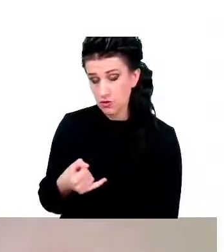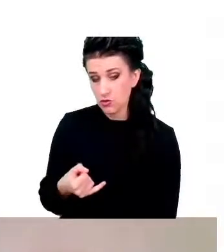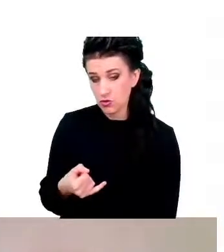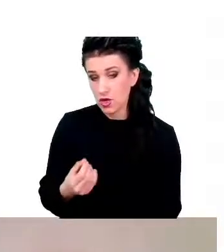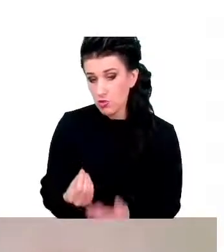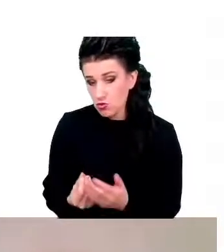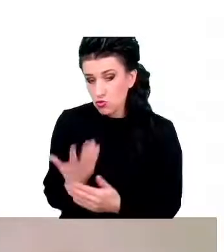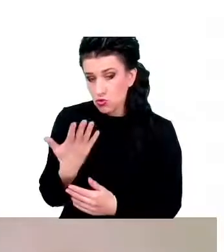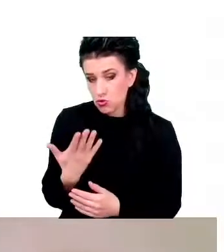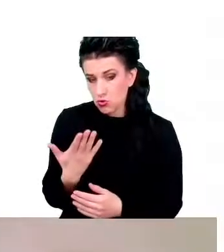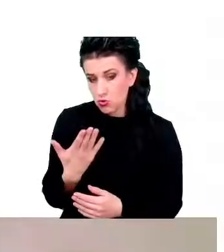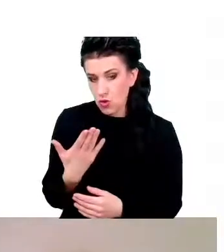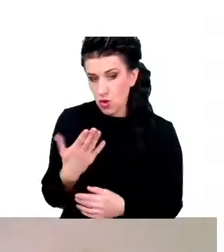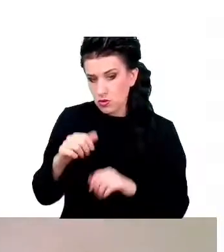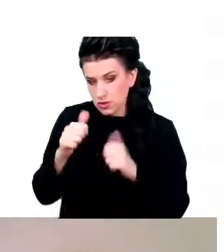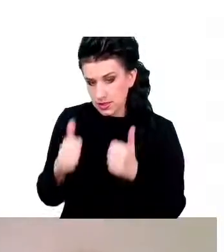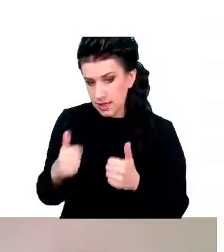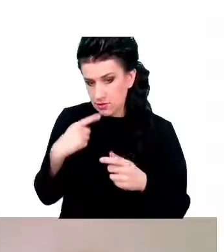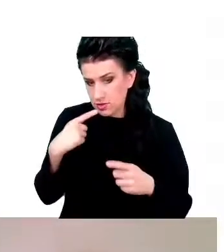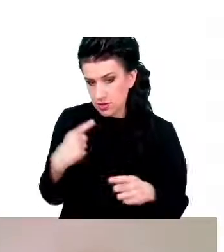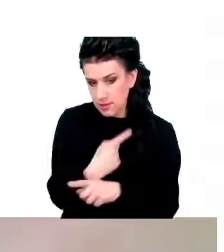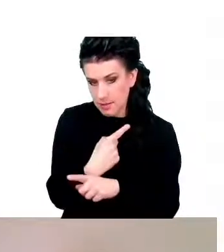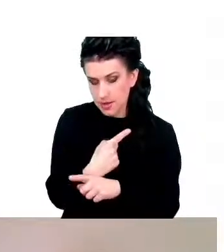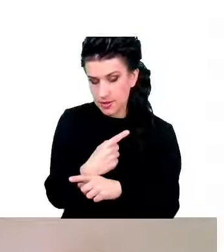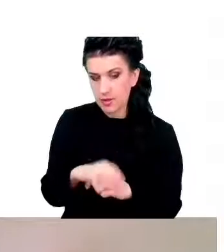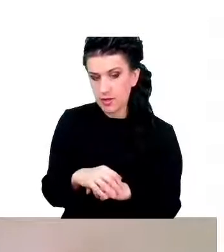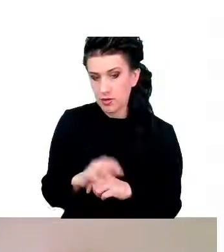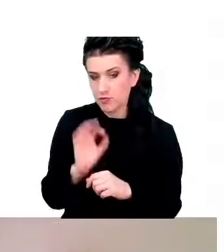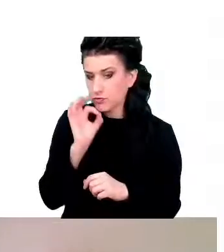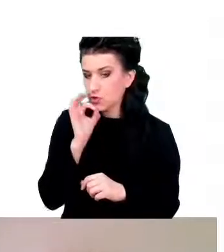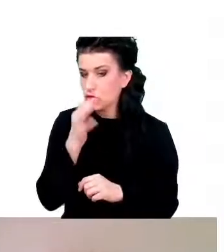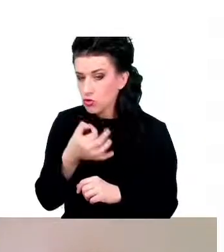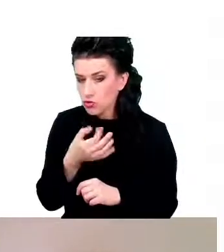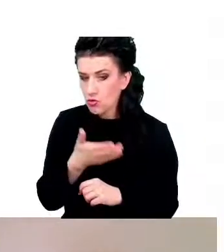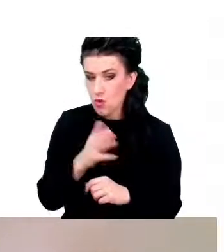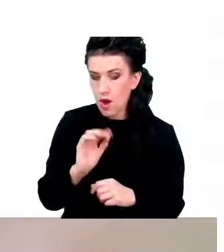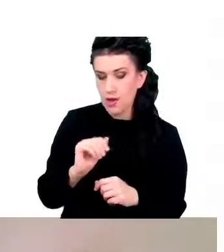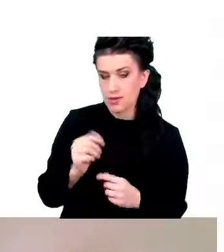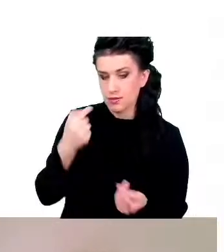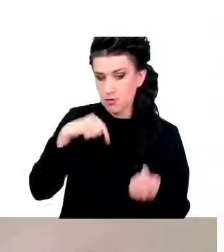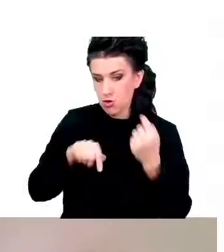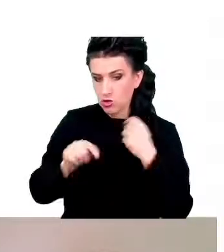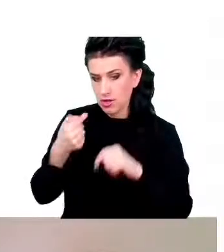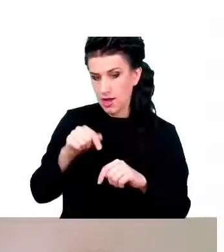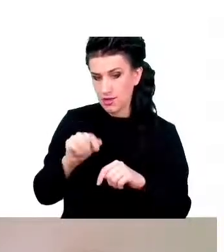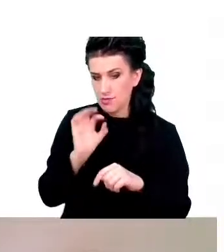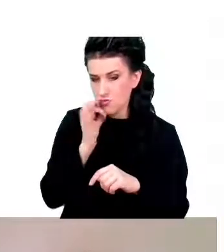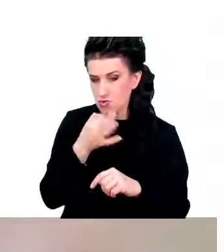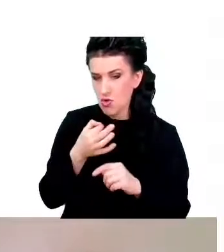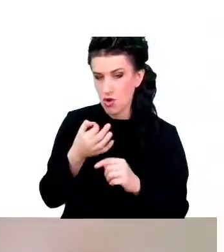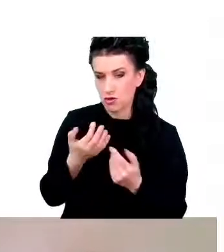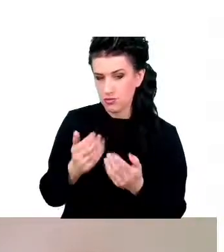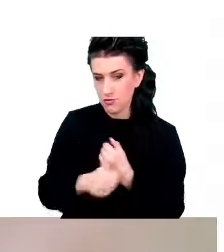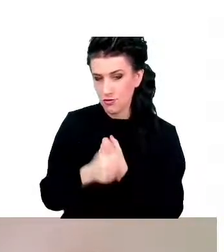zapalnego, czyli w pewnym sensie odmładza organizm, tak, bo likwidujemy źródło, jedno ze źródeł